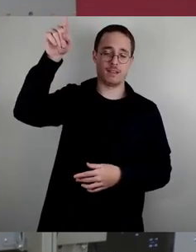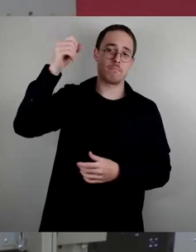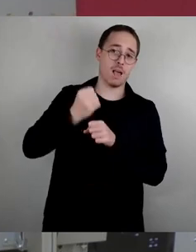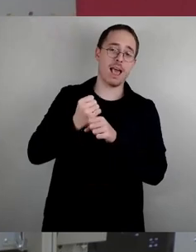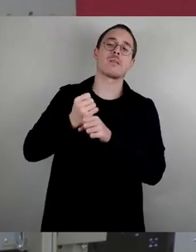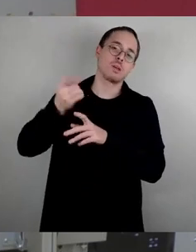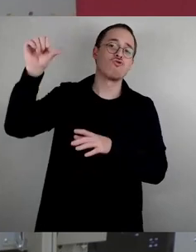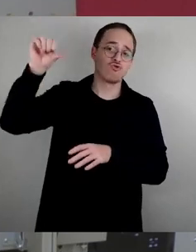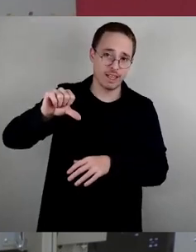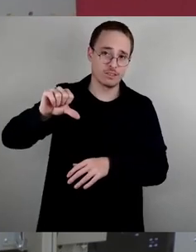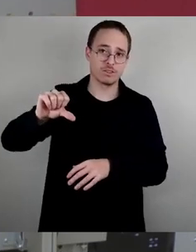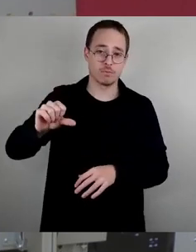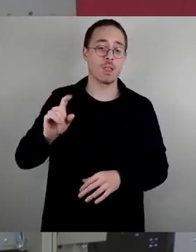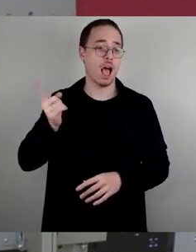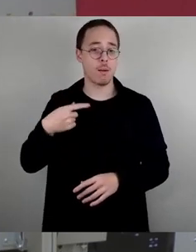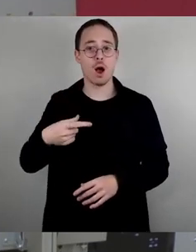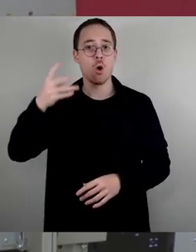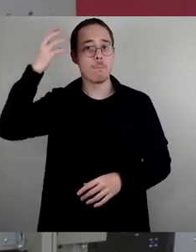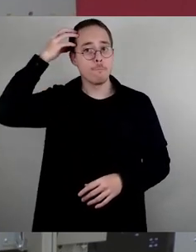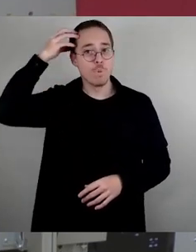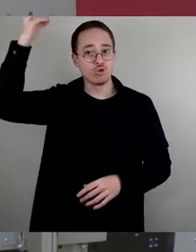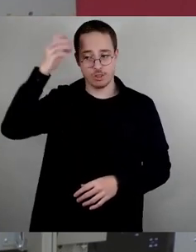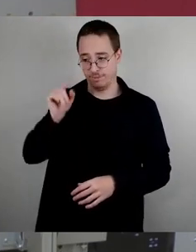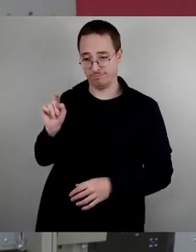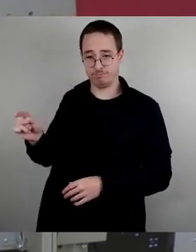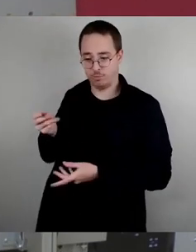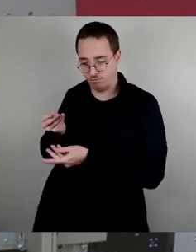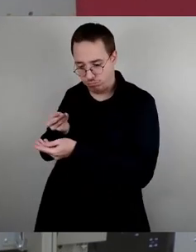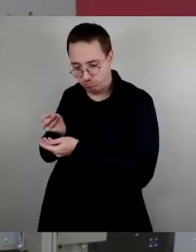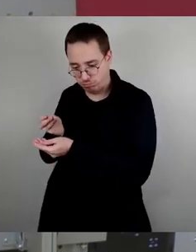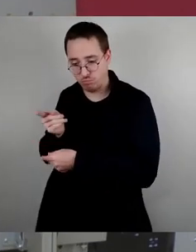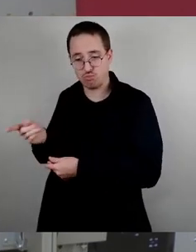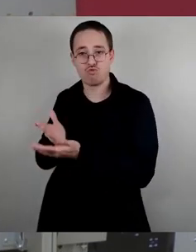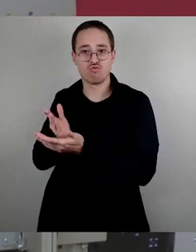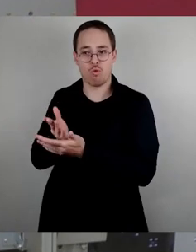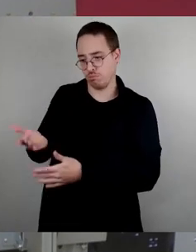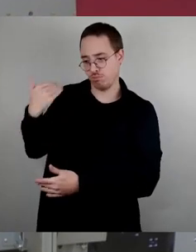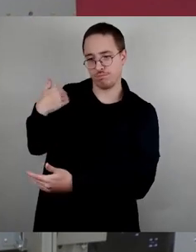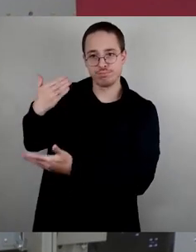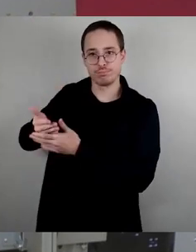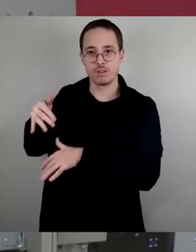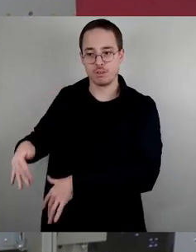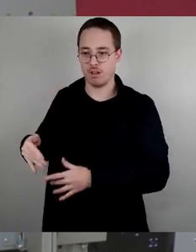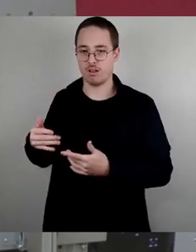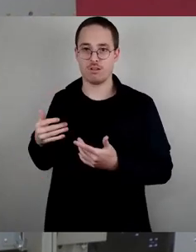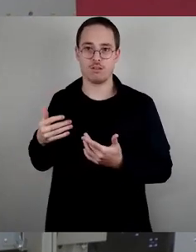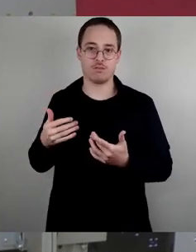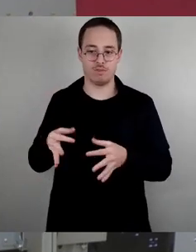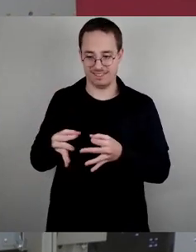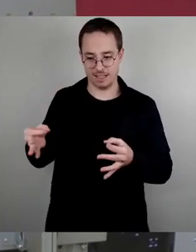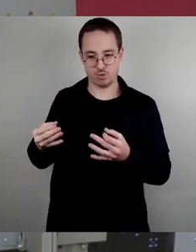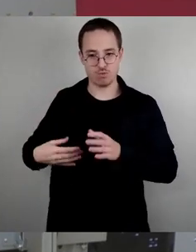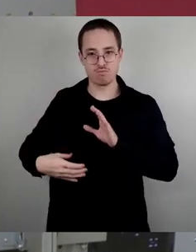die haben diese Satzung, München macht das seit geraumer Zeit konsequent und sie führen Wohnraum zurück. Sie führen diesen Wohnraum zurück,